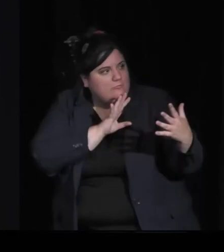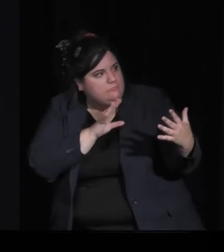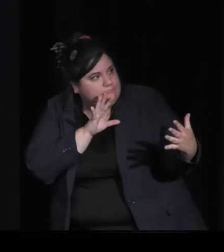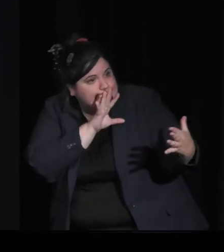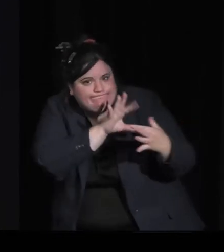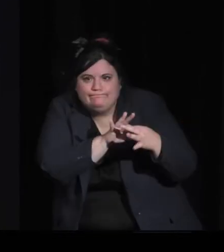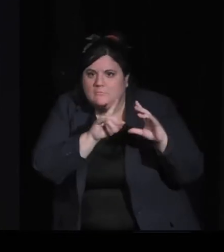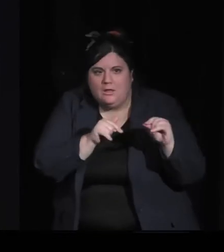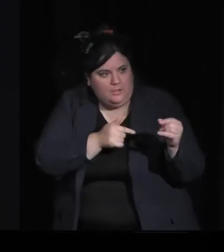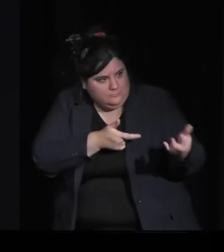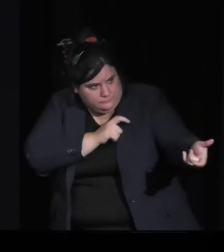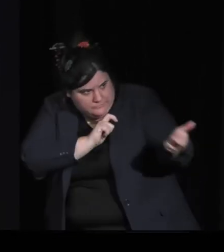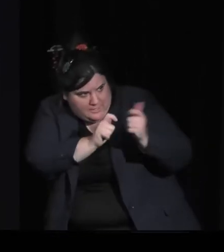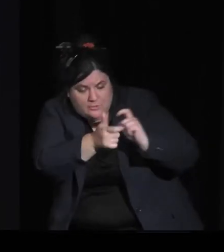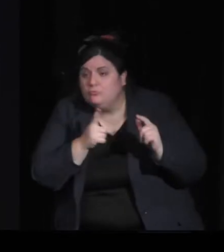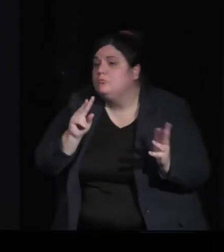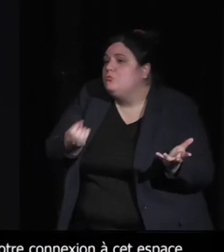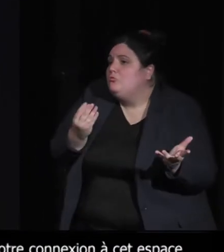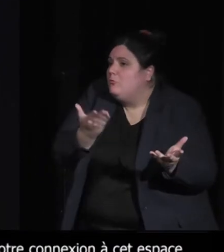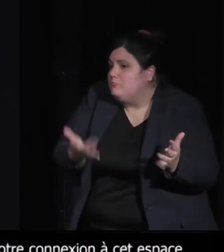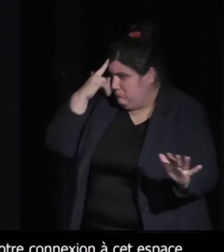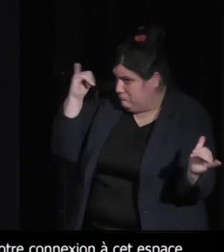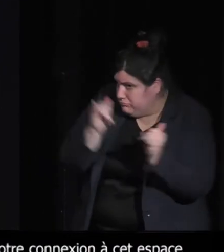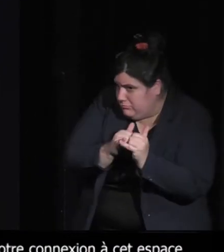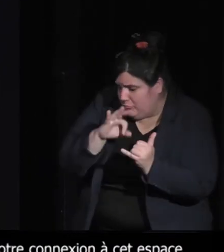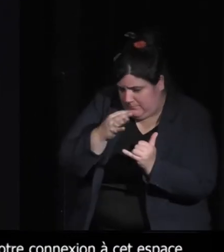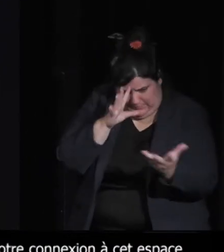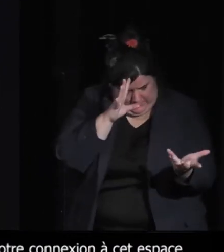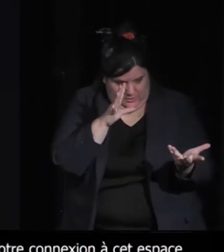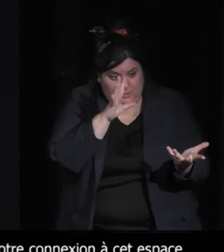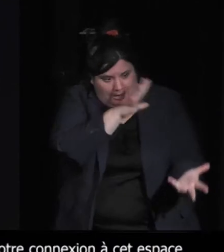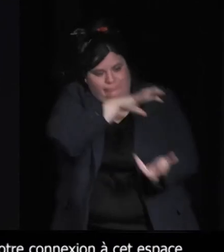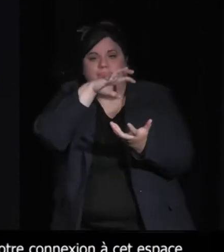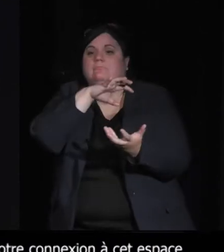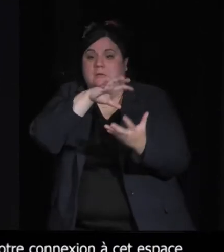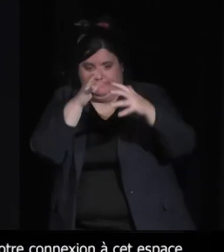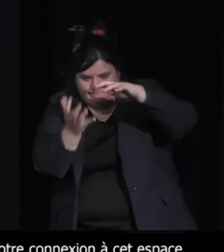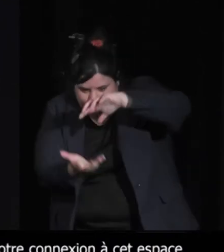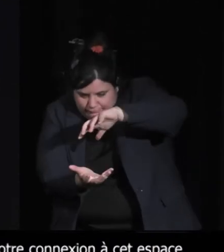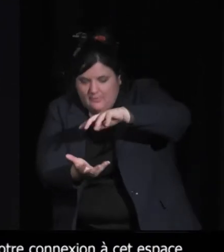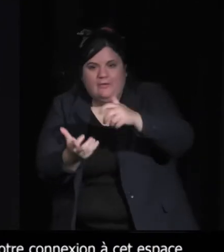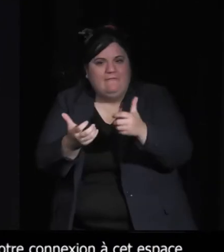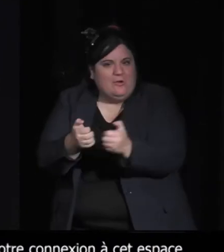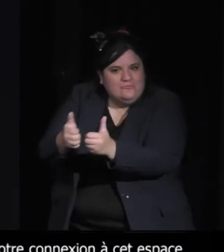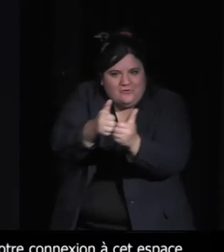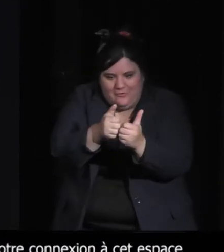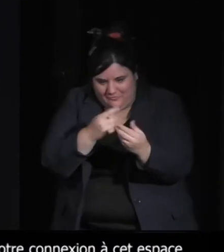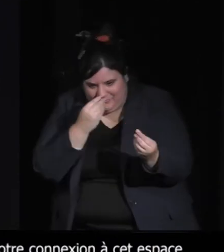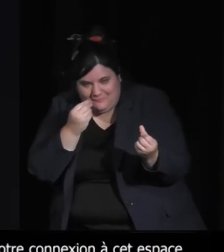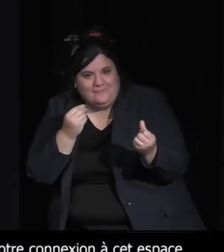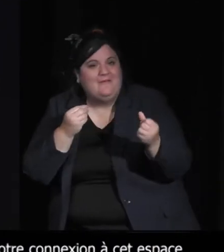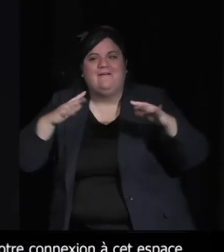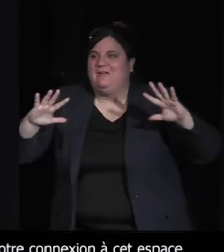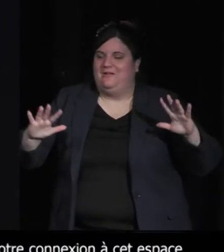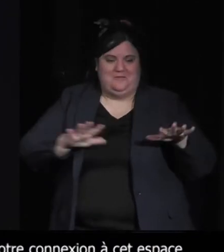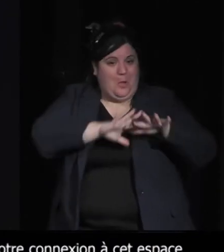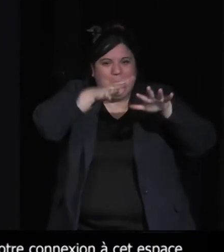'est. Et de créer un gameplay pour jouer avec le paysage. C'est des rares jeux où il y a un gameplay